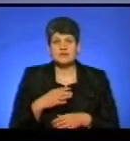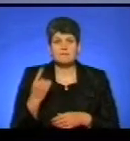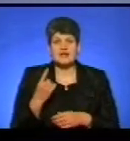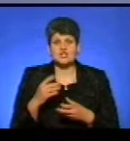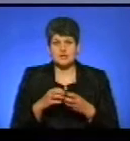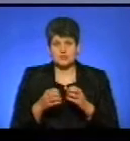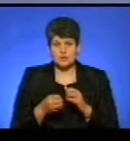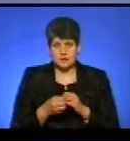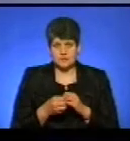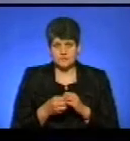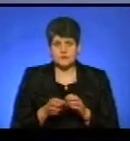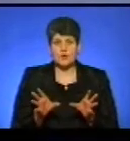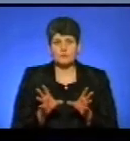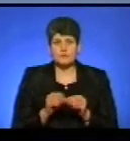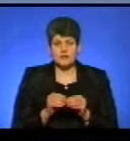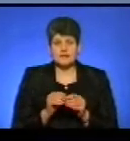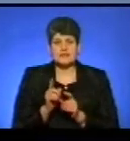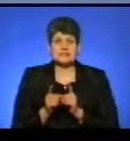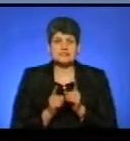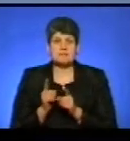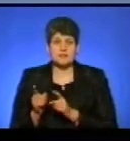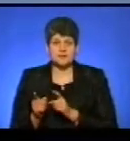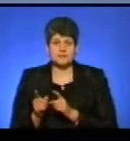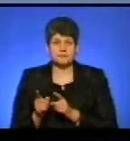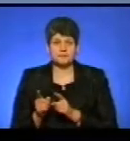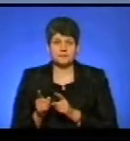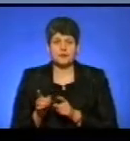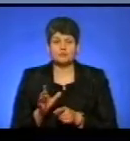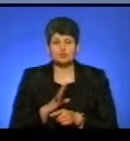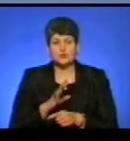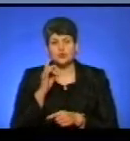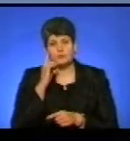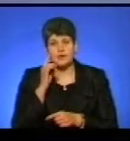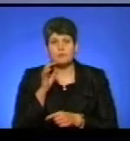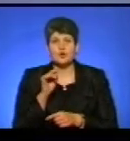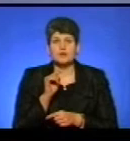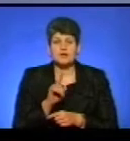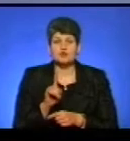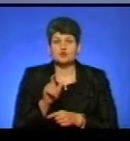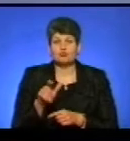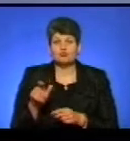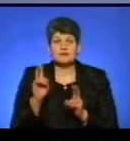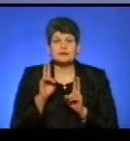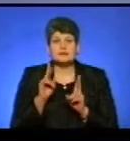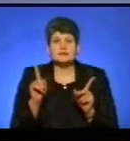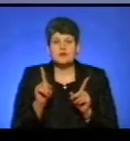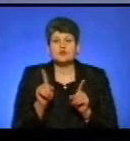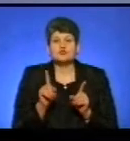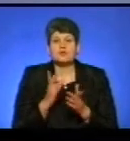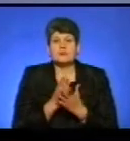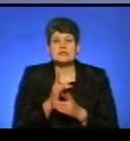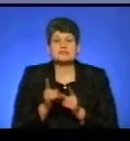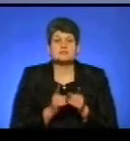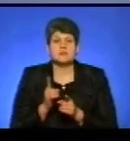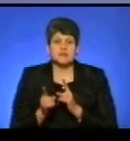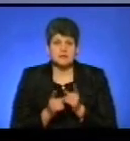результати об'єднання змін, тобто, були думки про те, що ще люди не знають, що би мало змінитися і коли мало би